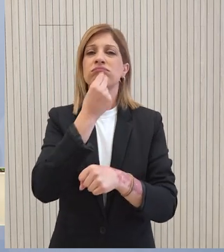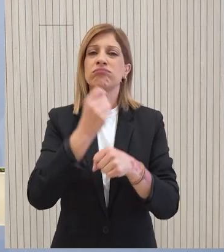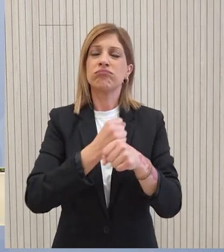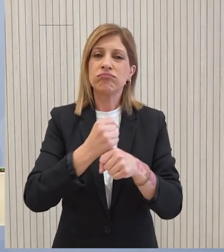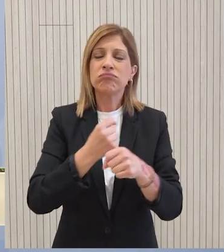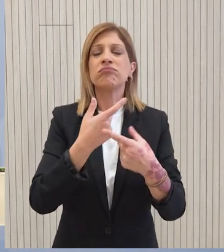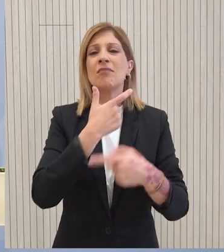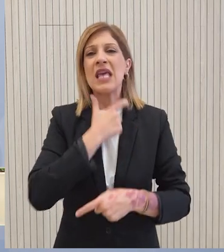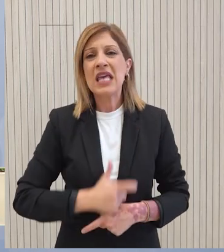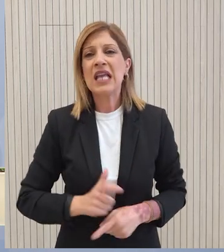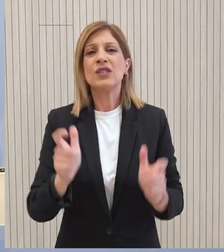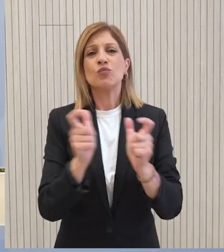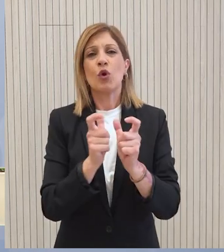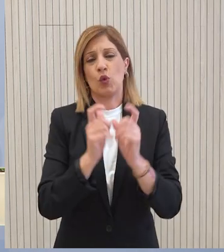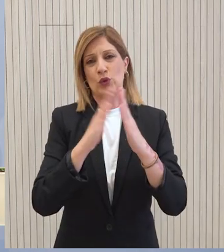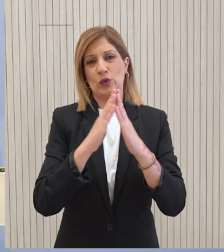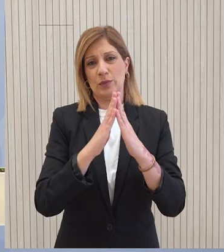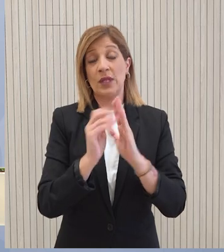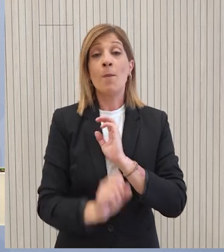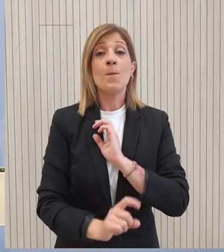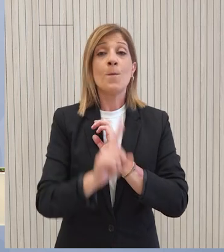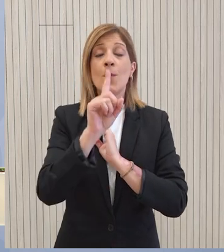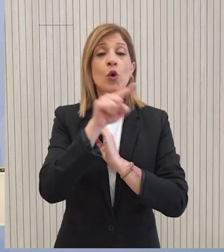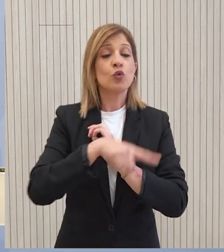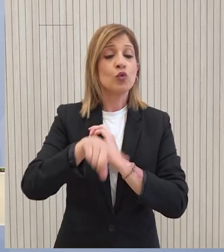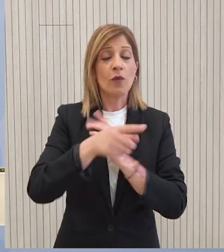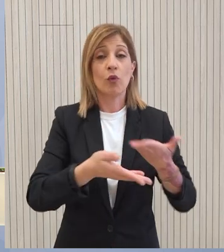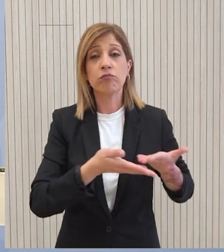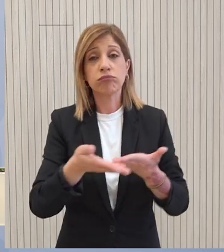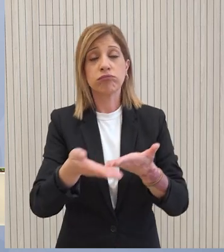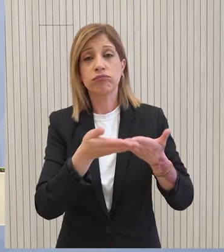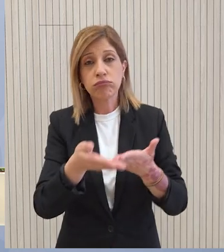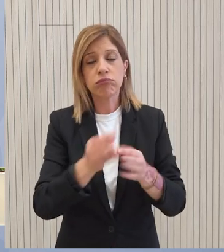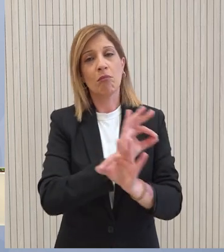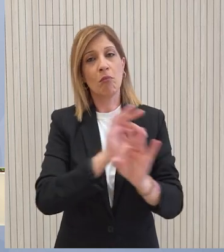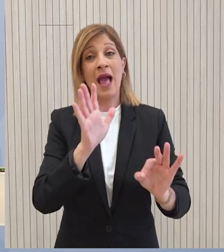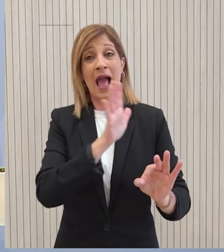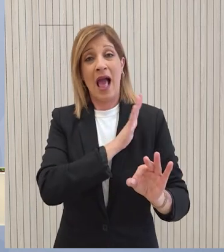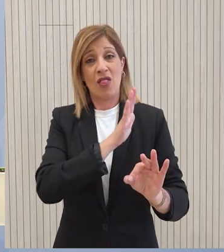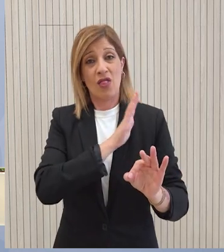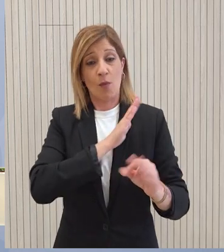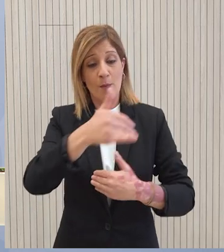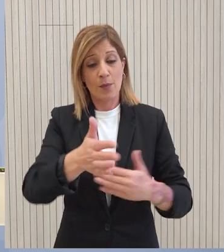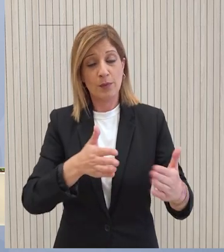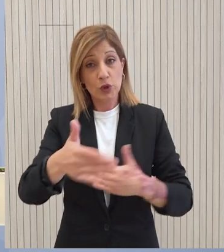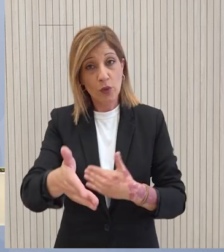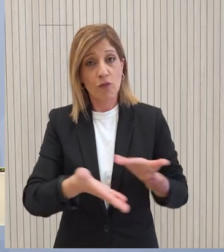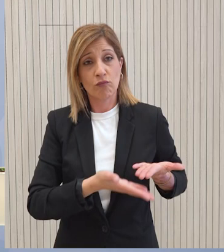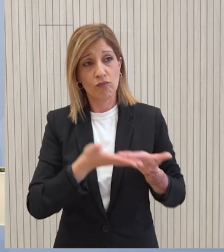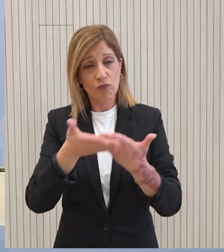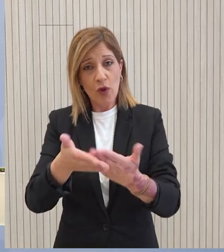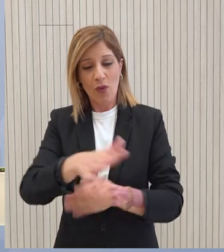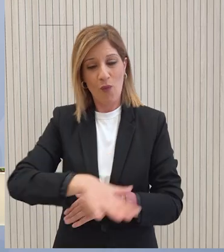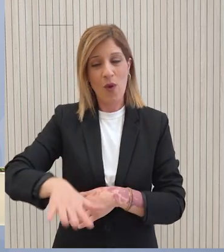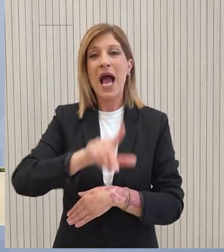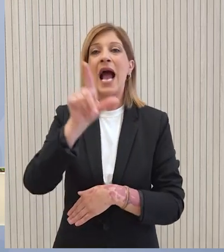υγιεινής και προσωρινής στέγασης. Οι πρώτες αυτές θαλάσσιες αποστολές, σε συνδυασμό με ανθρωπιστικά φορτία που βρίσκονται ήδη ανοιχτά